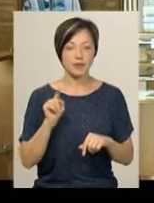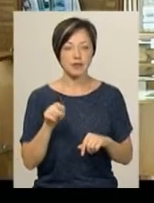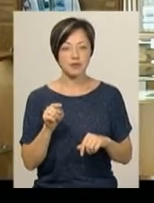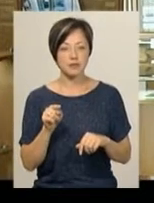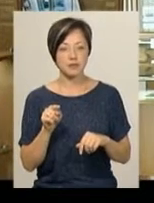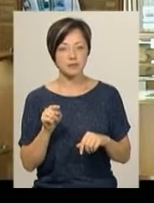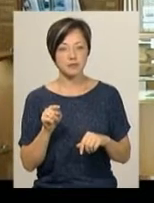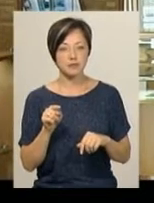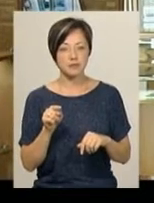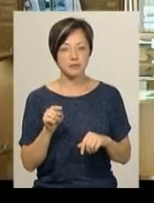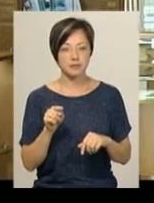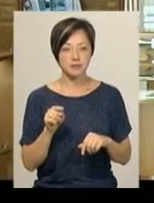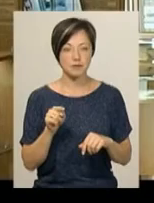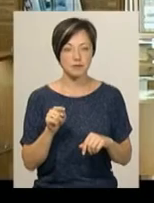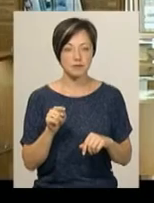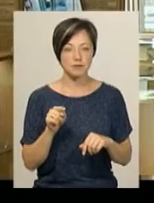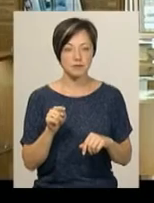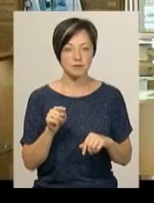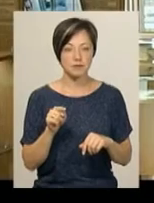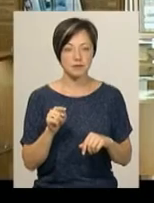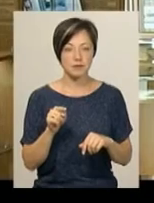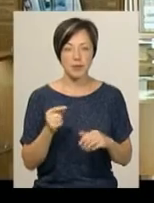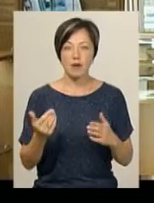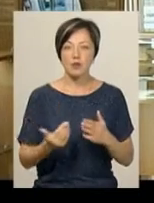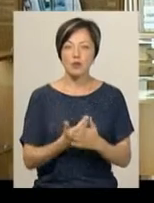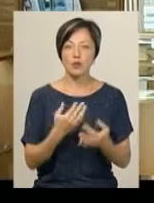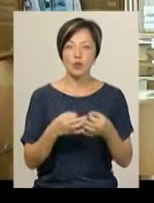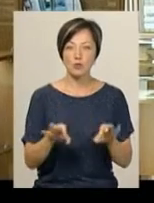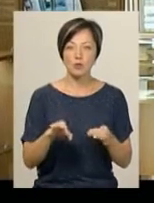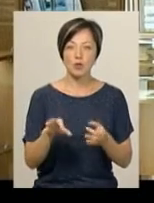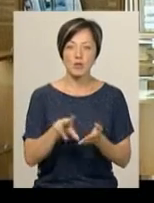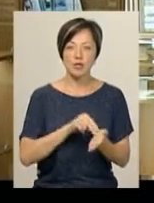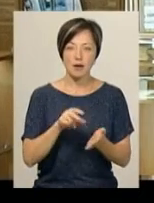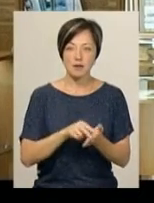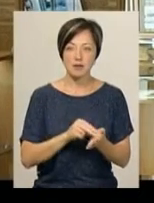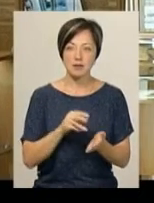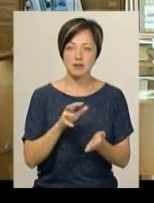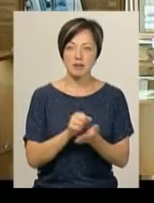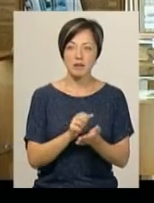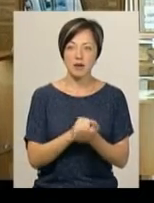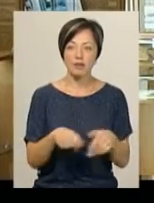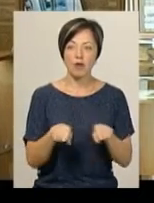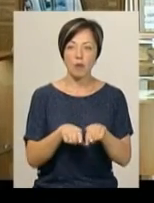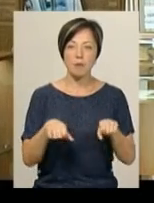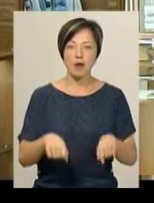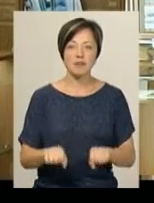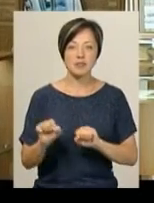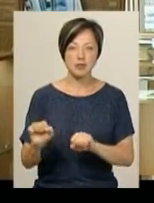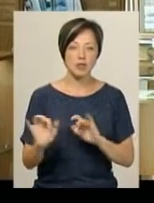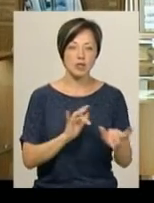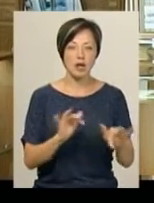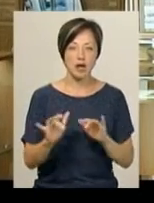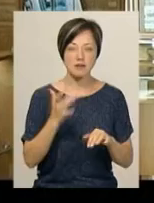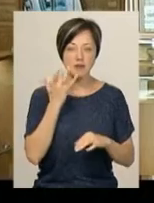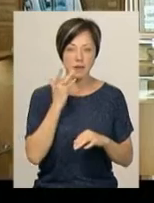доступ до записів дослівно. Вона займається такою правозахисною діяльністю в Америці,